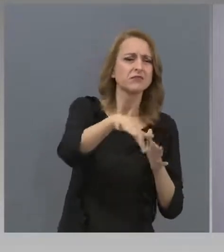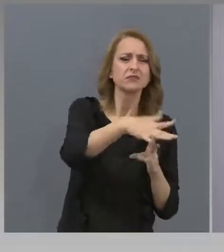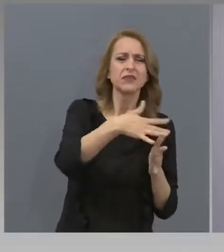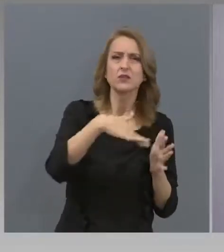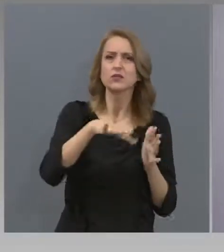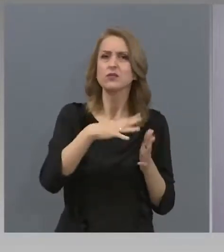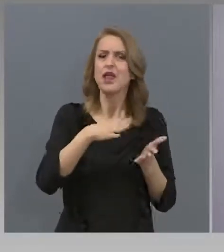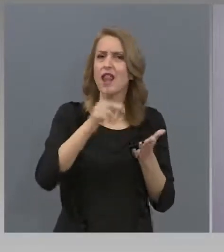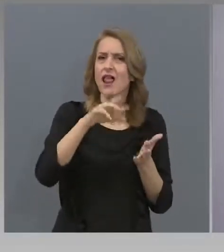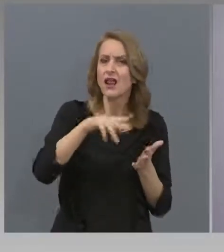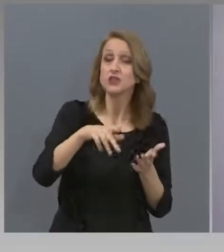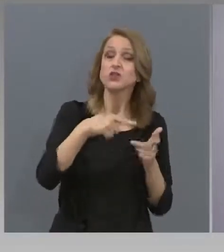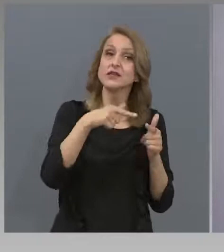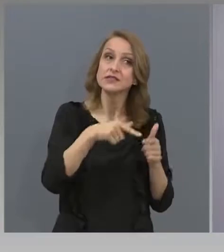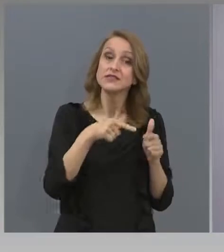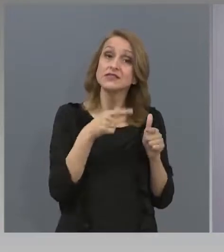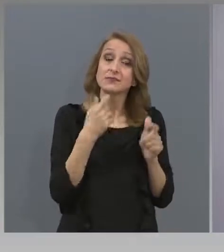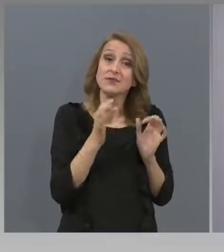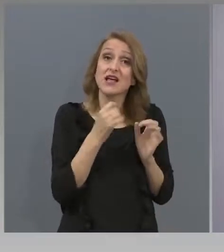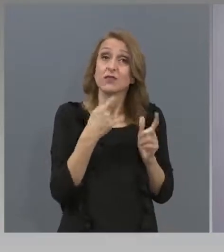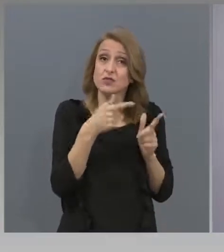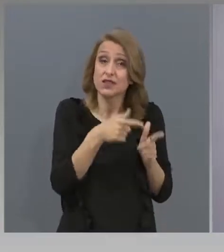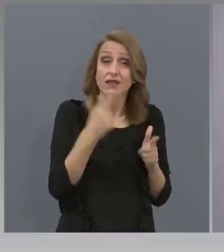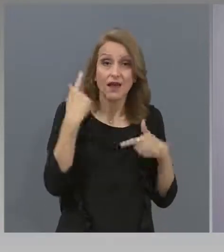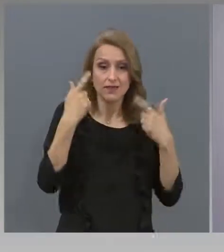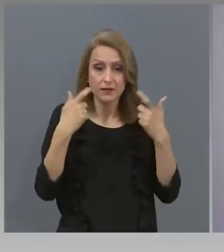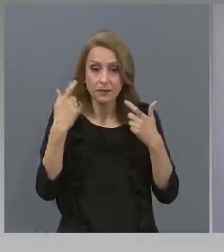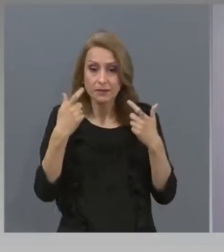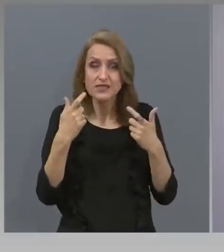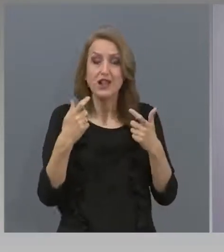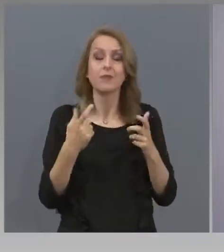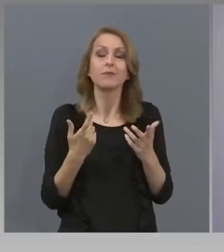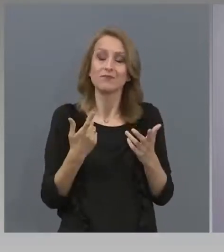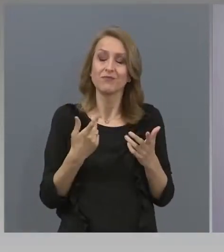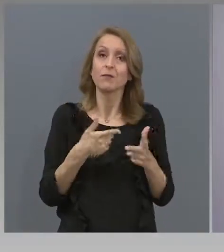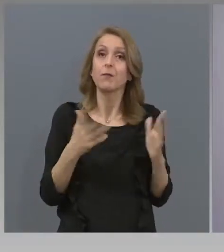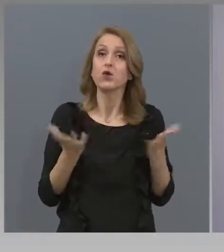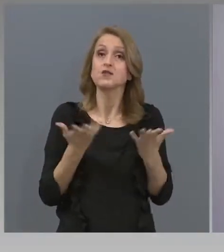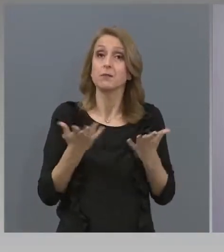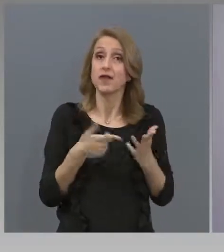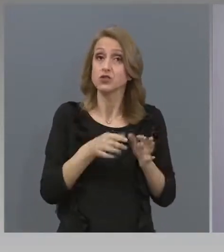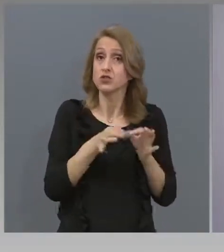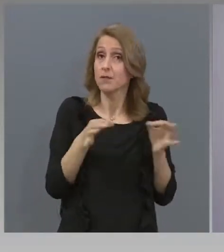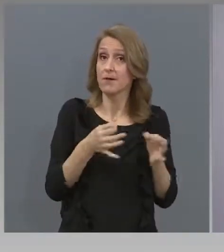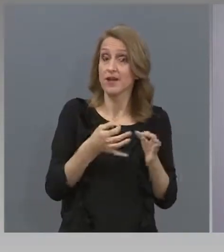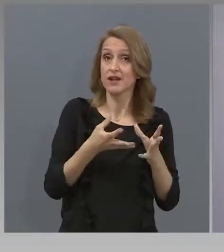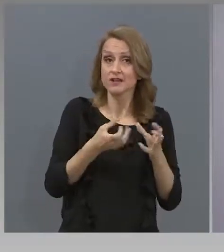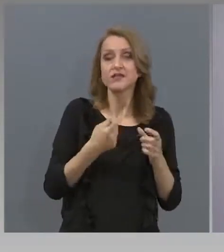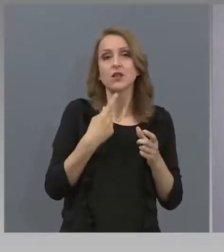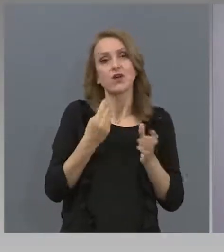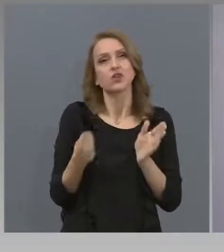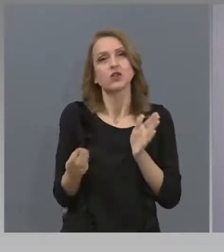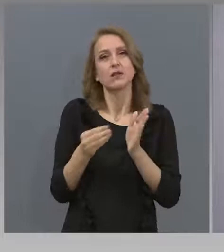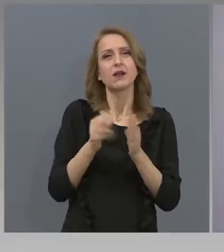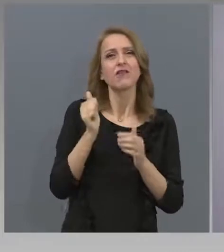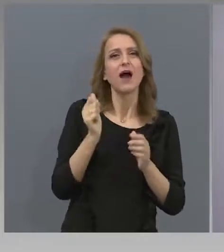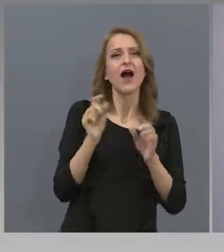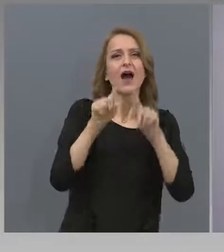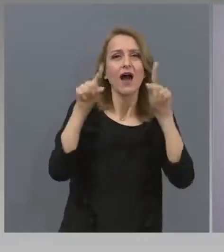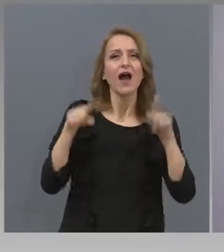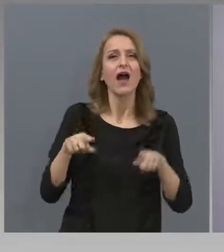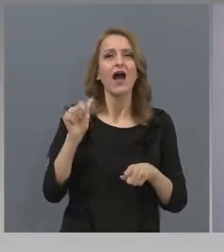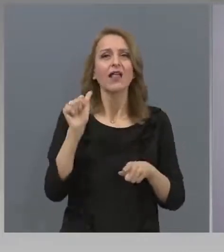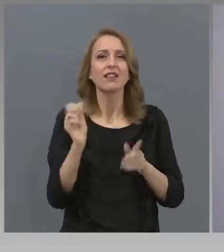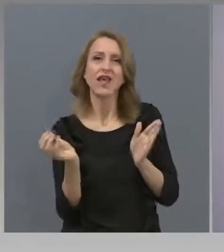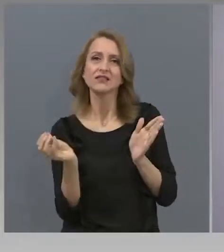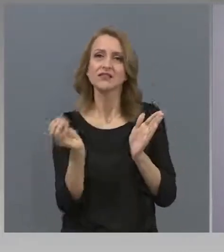варианта с настоящия колективен трудо-договор, а не искам настоящия колективен трудо-договор, да направим тази промяна. Въпросът е